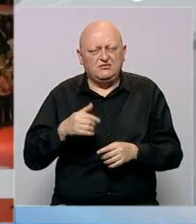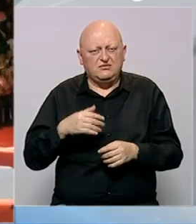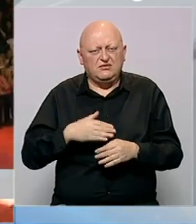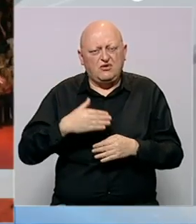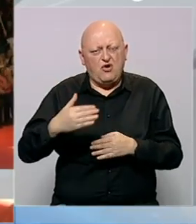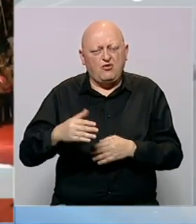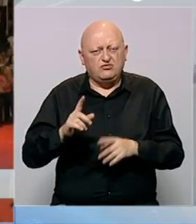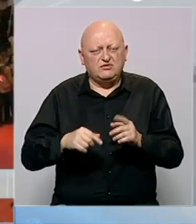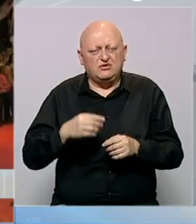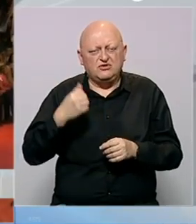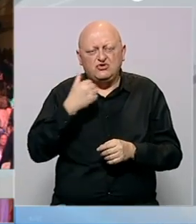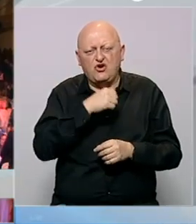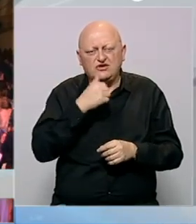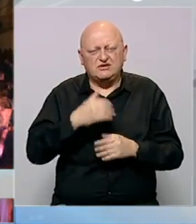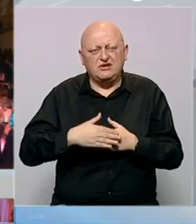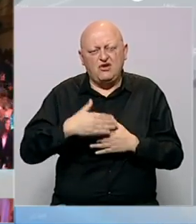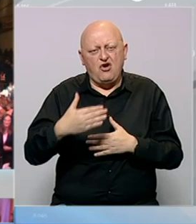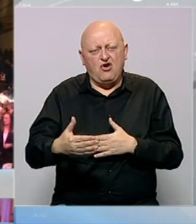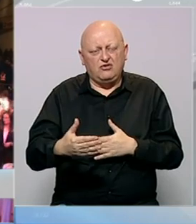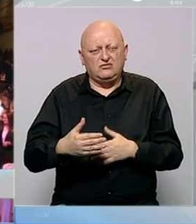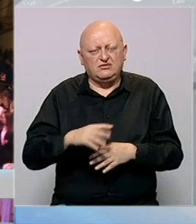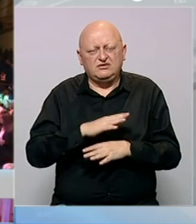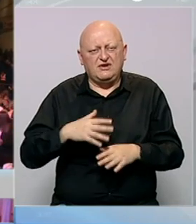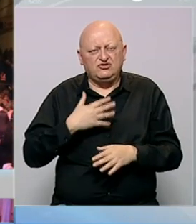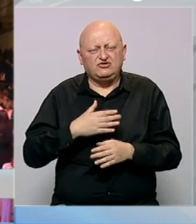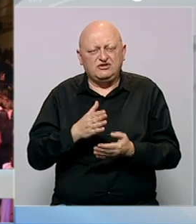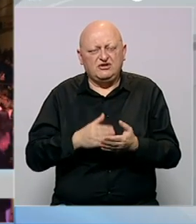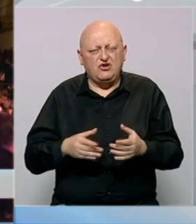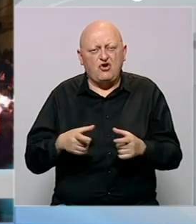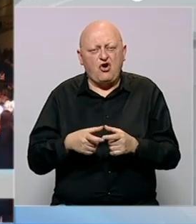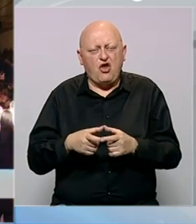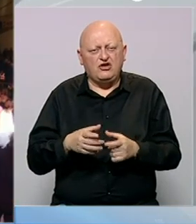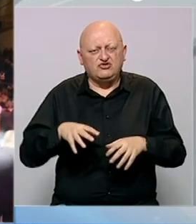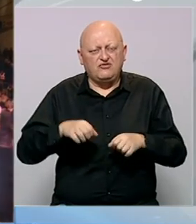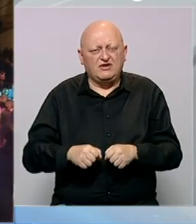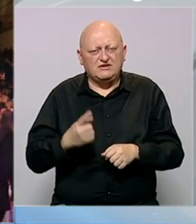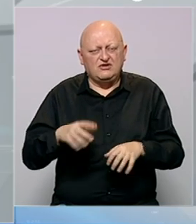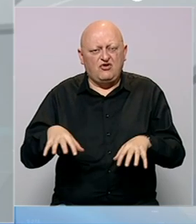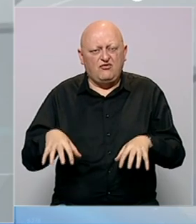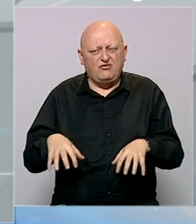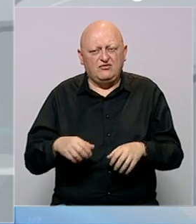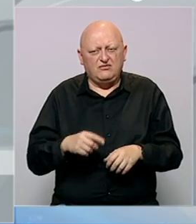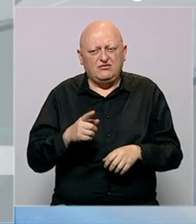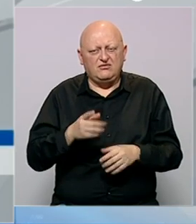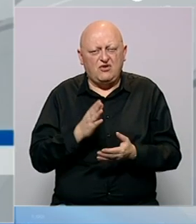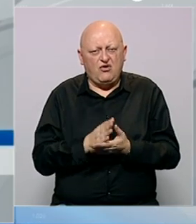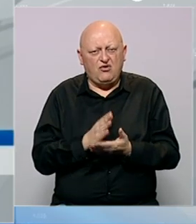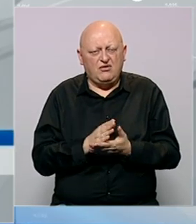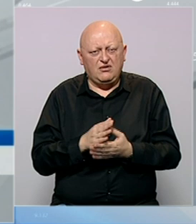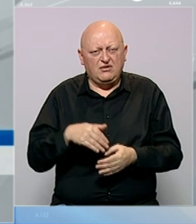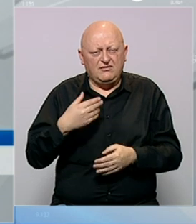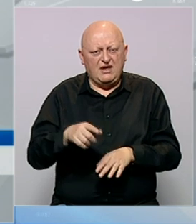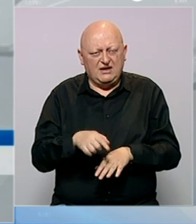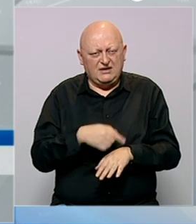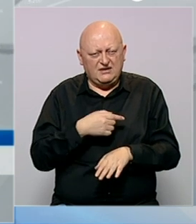opozicionarima veđu dosadilo da budu opozicija i da svako želi dio kolača u vlasti jednu od fotelja. Na ovaj način, ako se